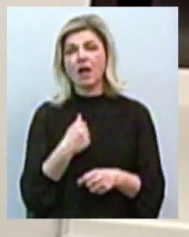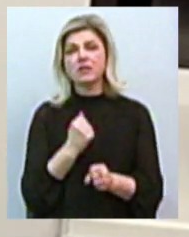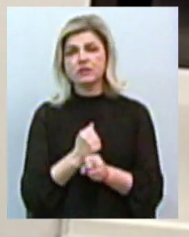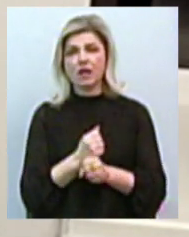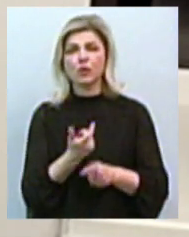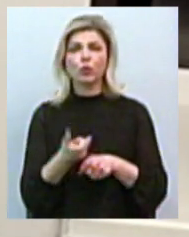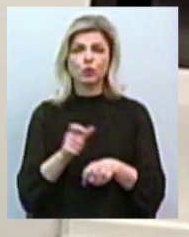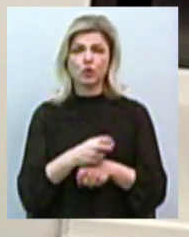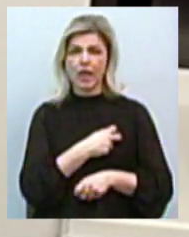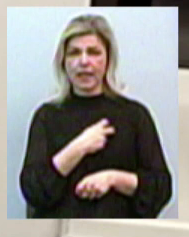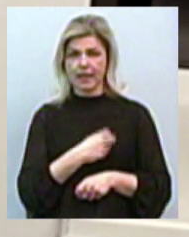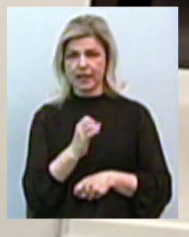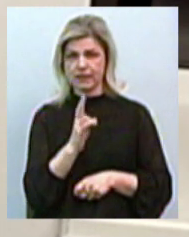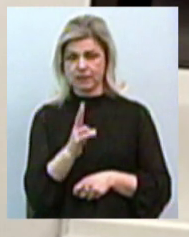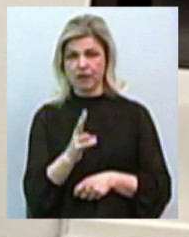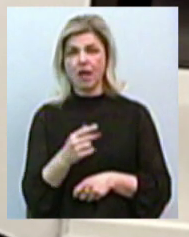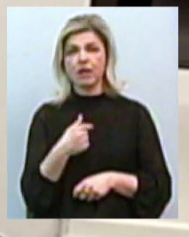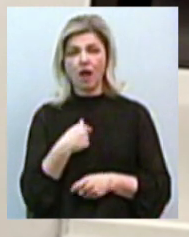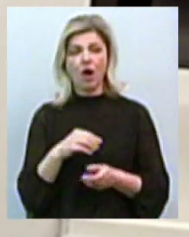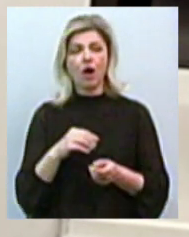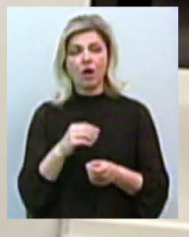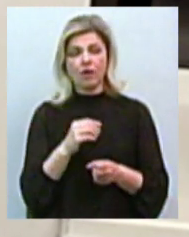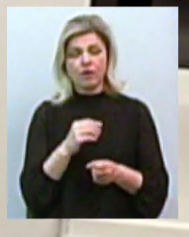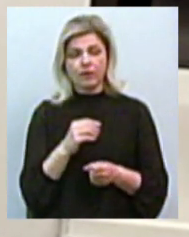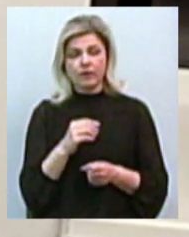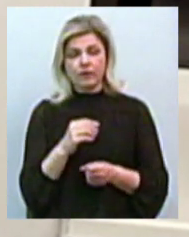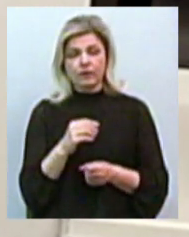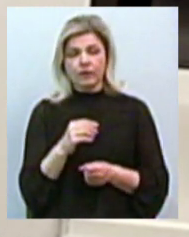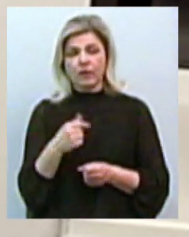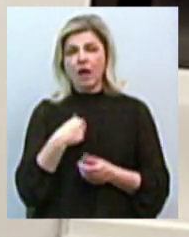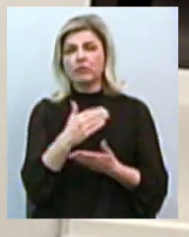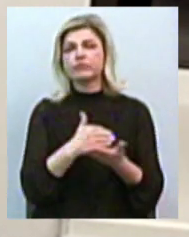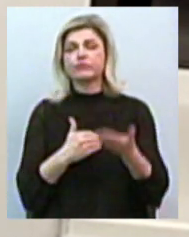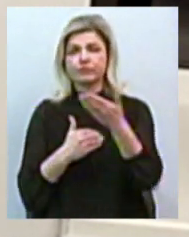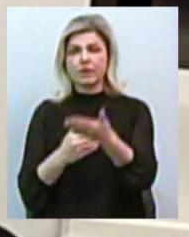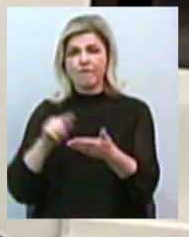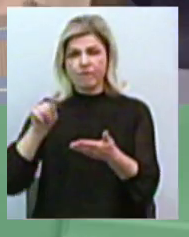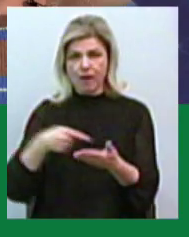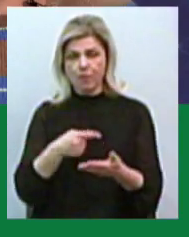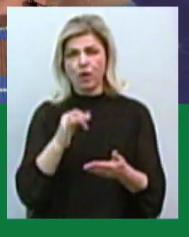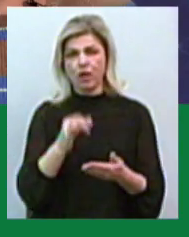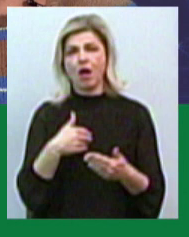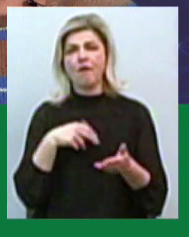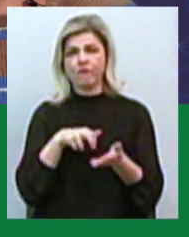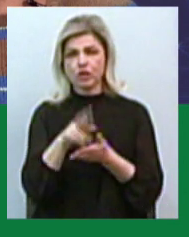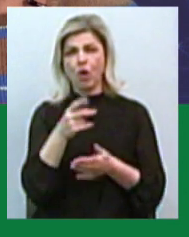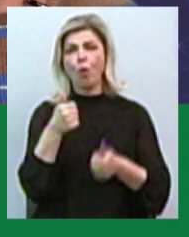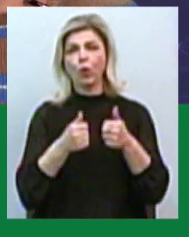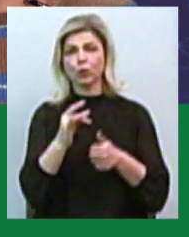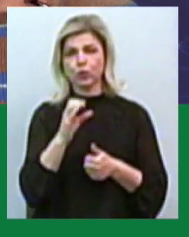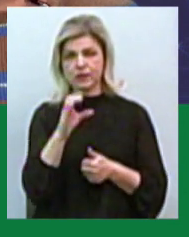крок. Я викупив цілий ряд кредитовських вимог. Вийшов на відкритий, прозрачний конкурс.